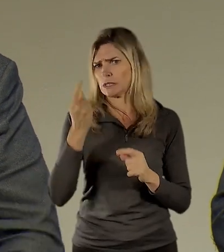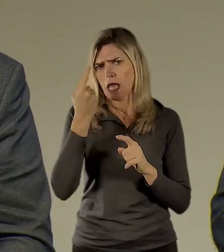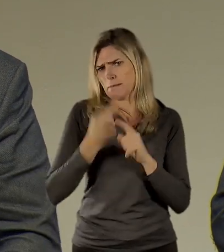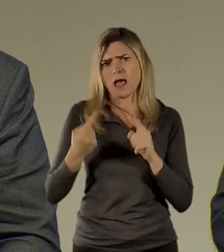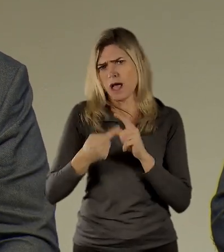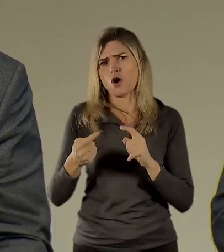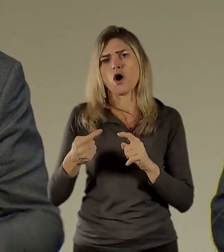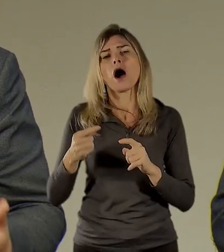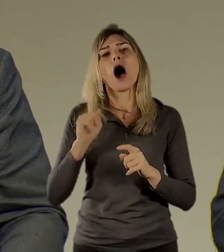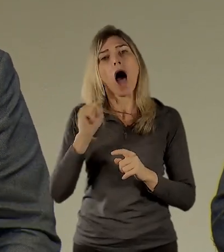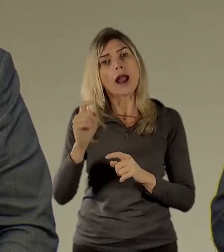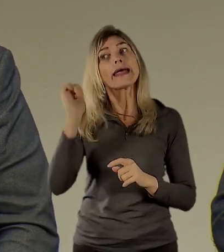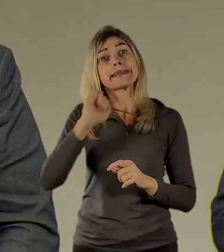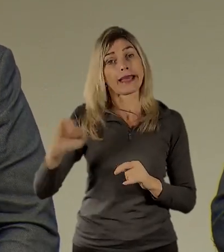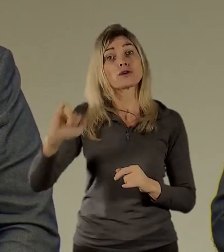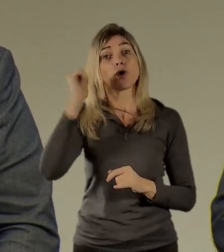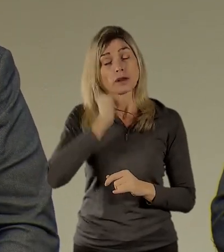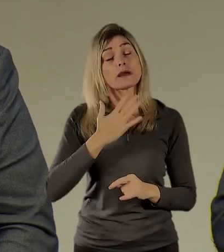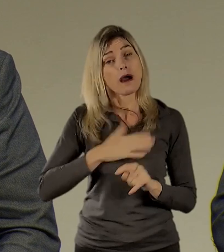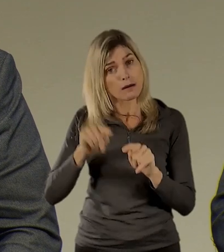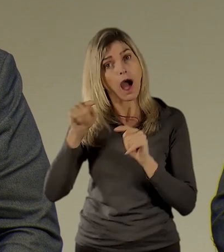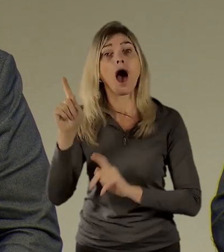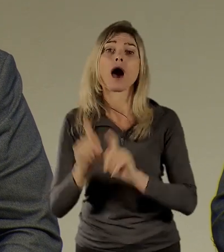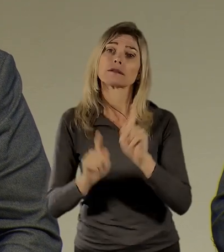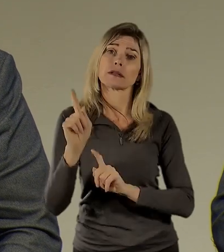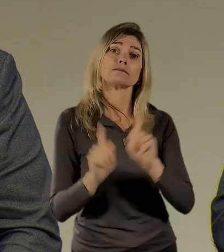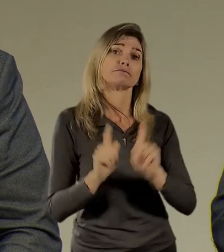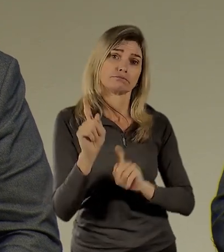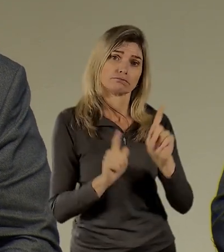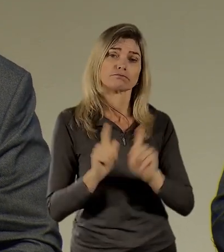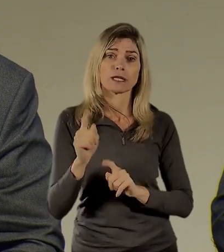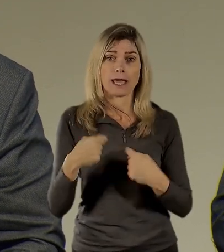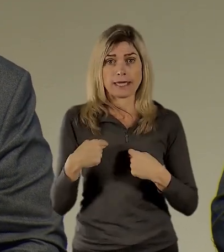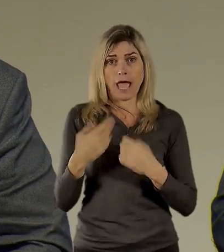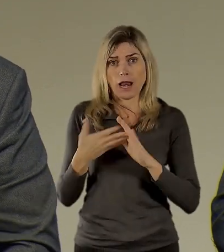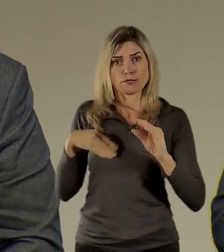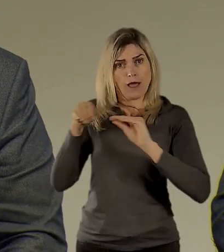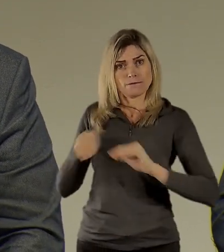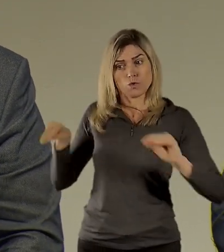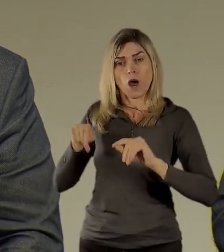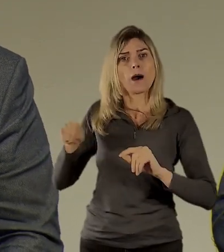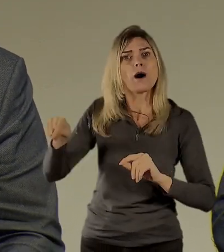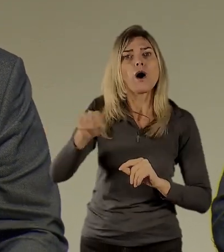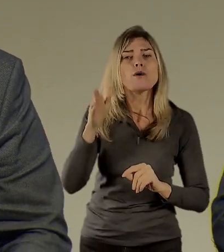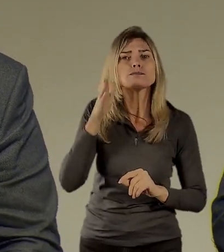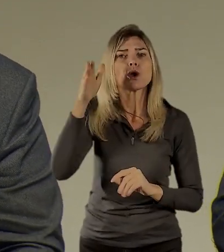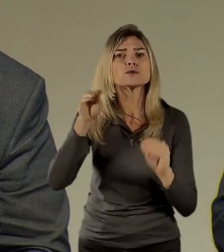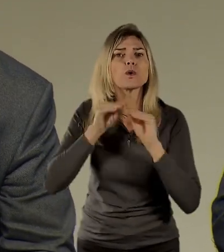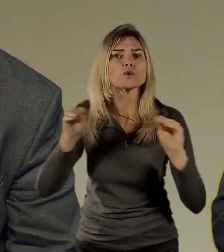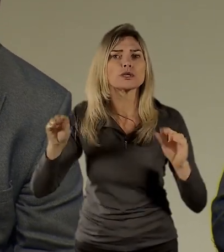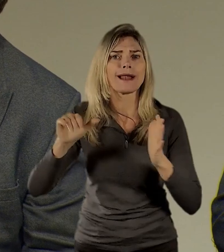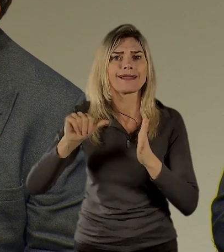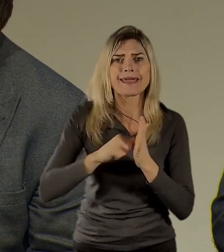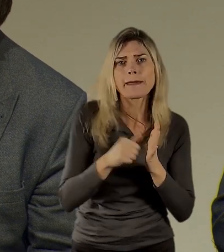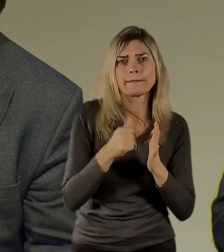chodí se tam i programově a já sám, protože učím třeba i budoucí učitele dějepisu a občanky, tak ne, že bych plánoval